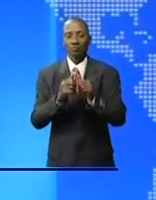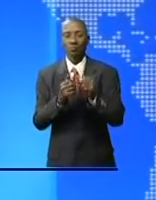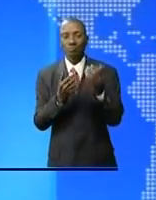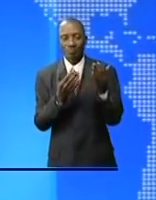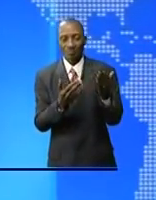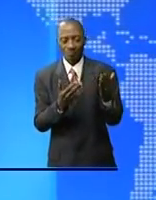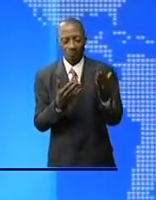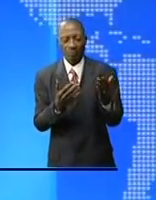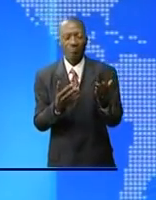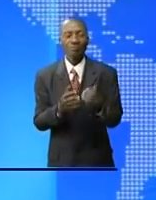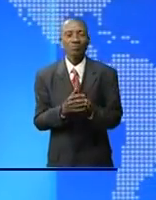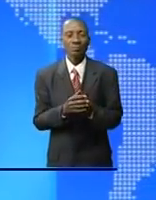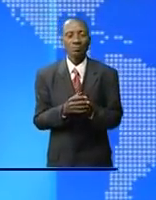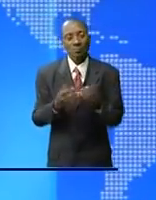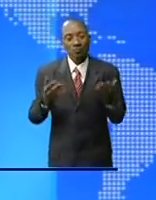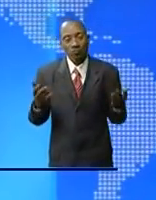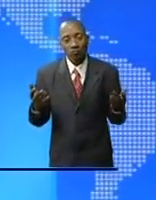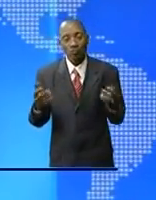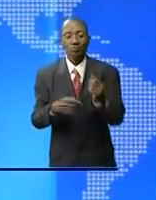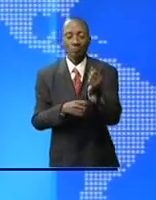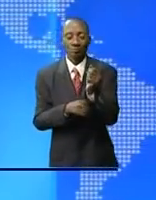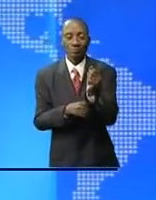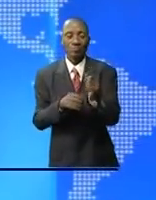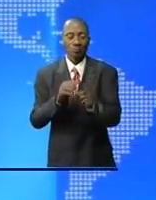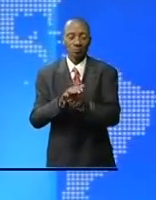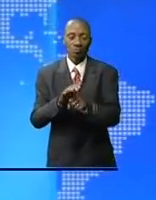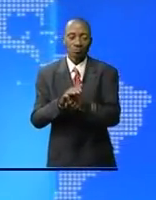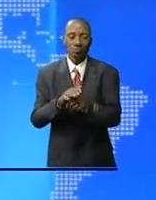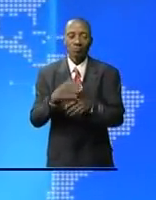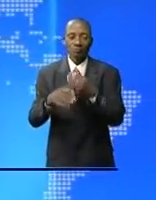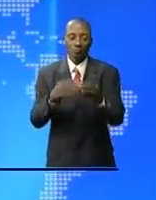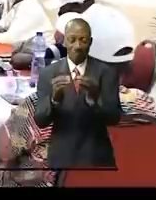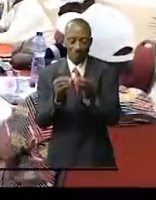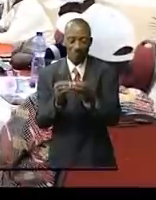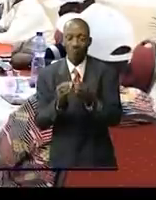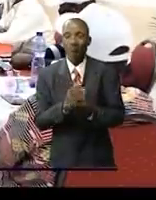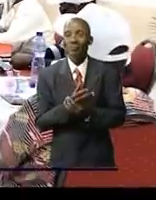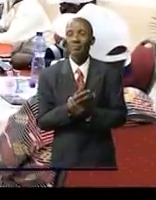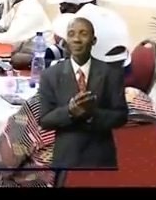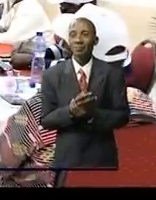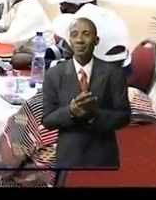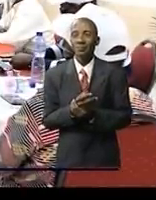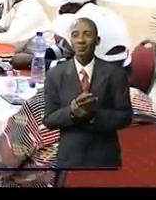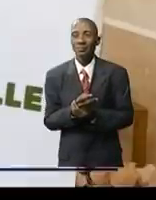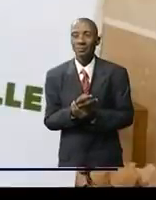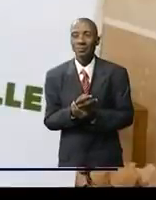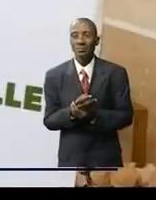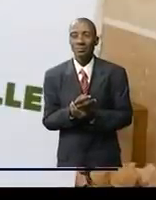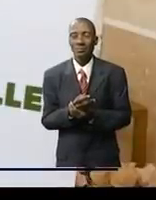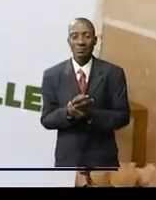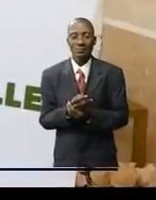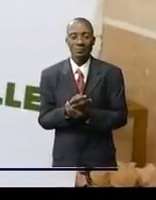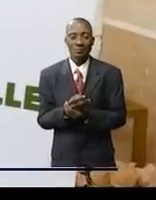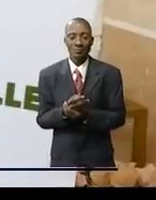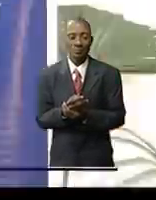gratuite des malades démunis des moyens financiers regardez éclater en trois sessions a permis